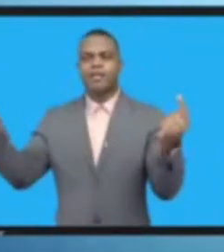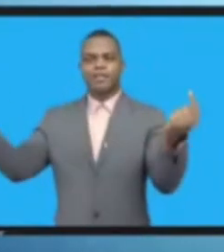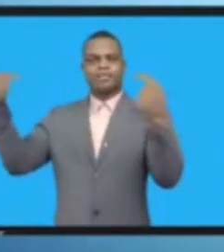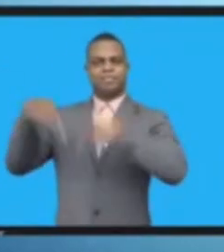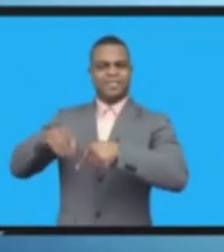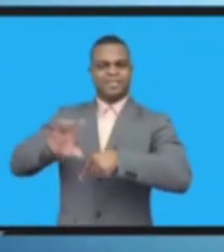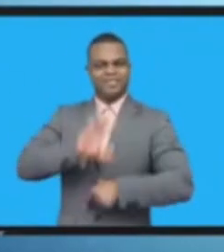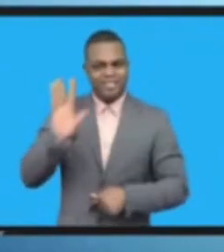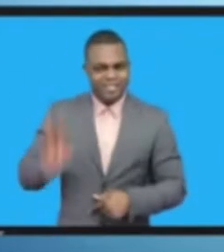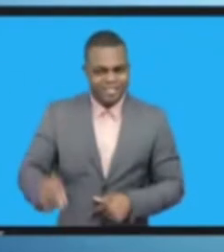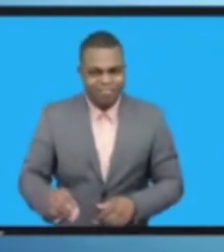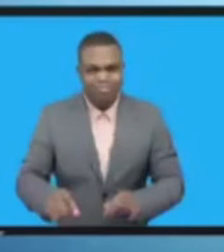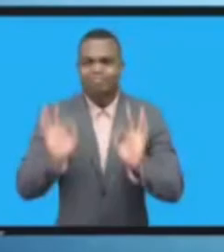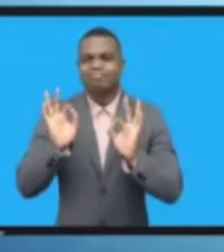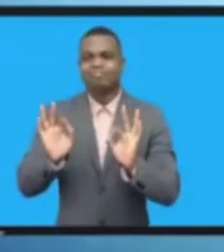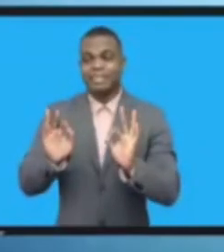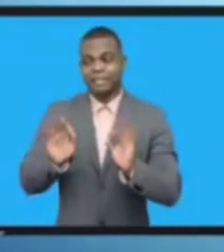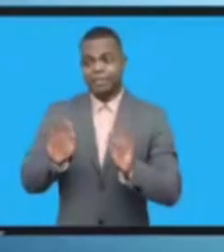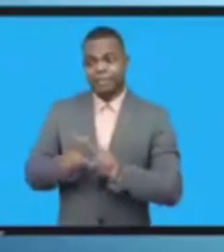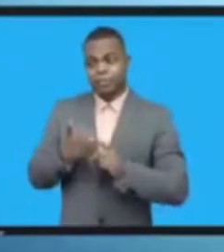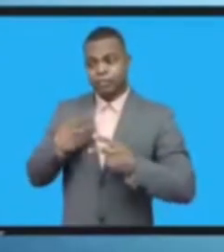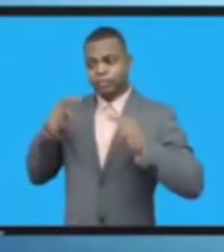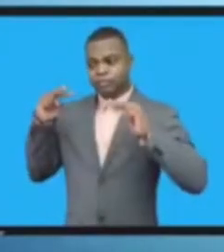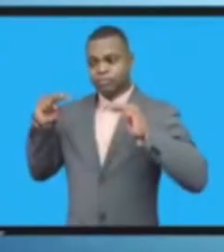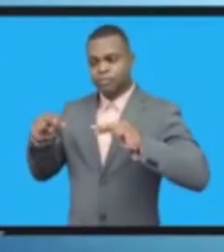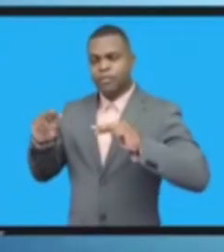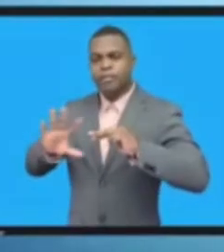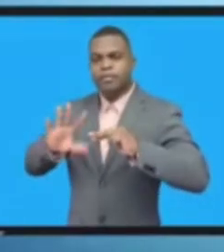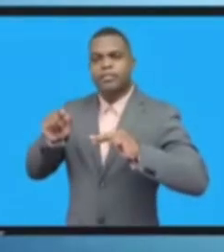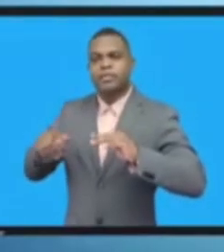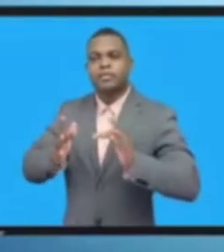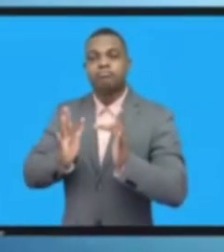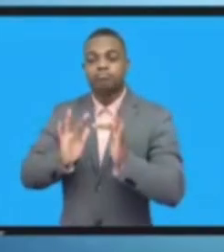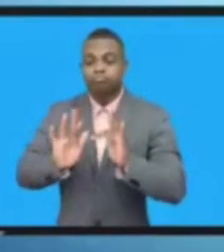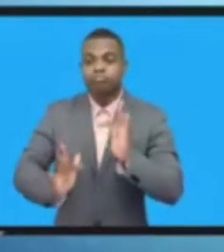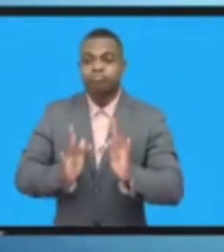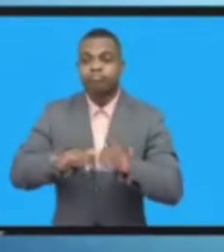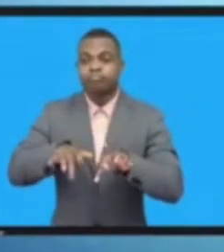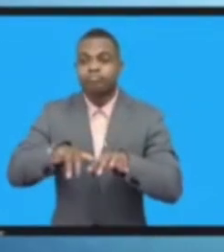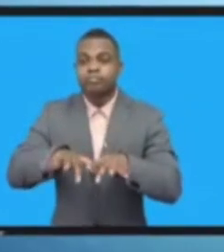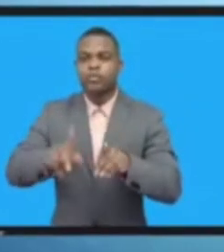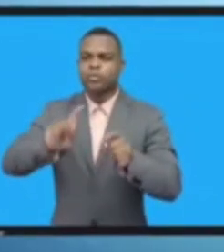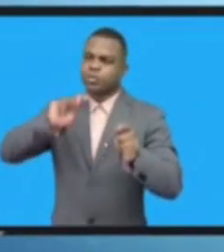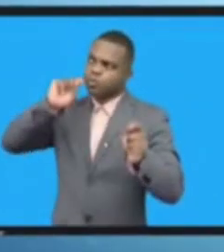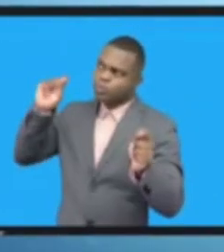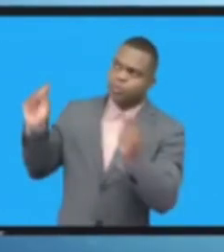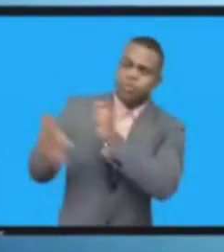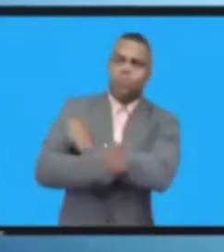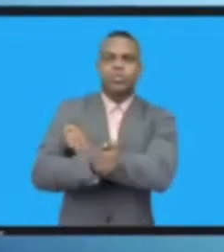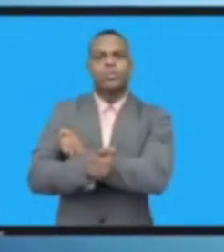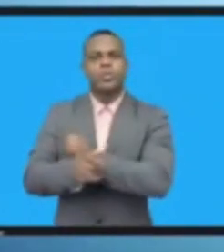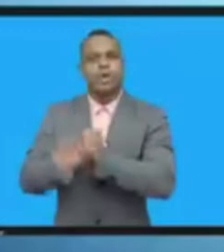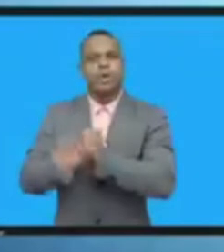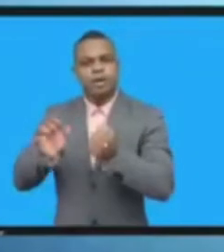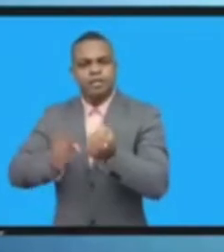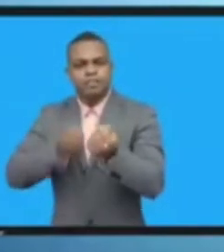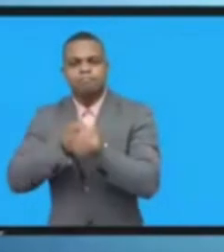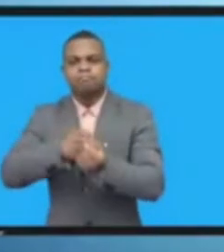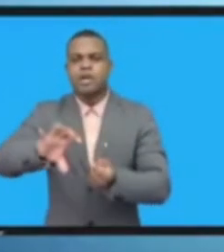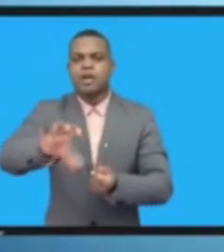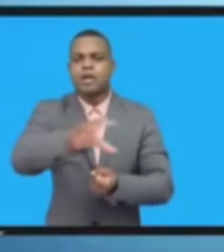من أجل زيادة القدرة على الولوج لشبكة الانترنت واستخدامها هناك العديد من